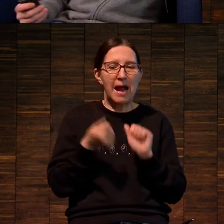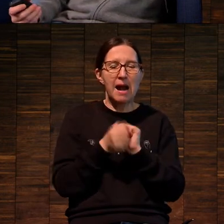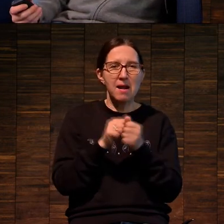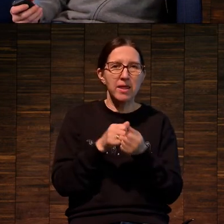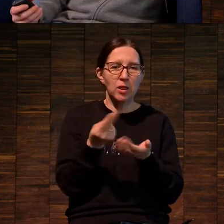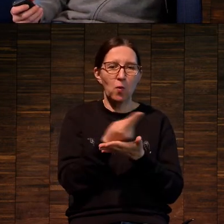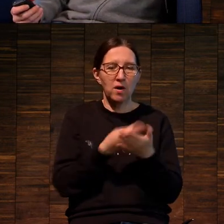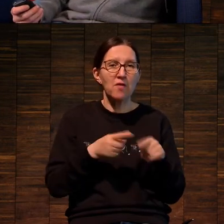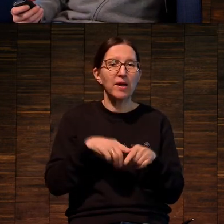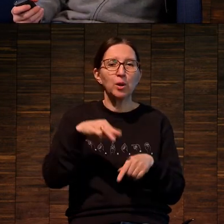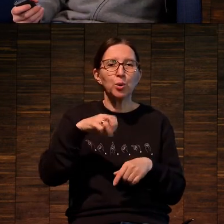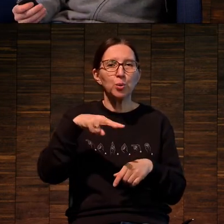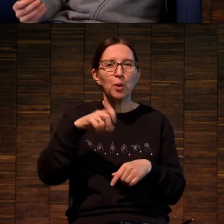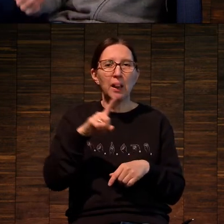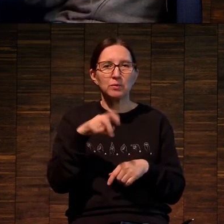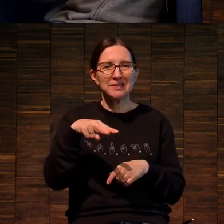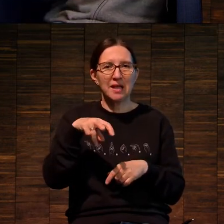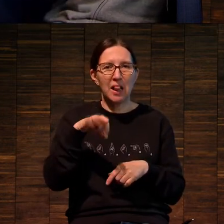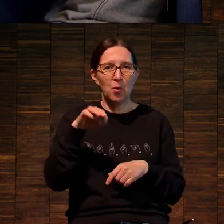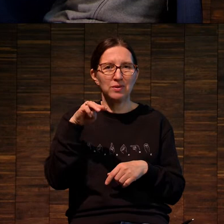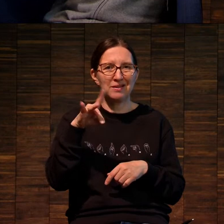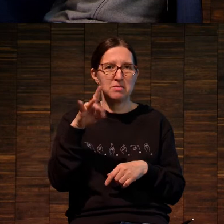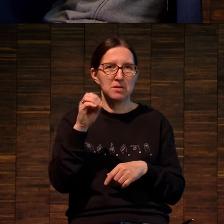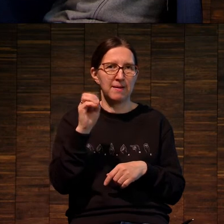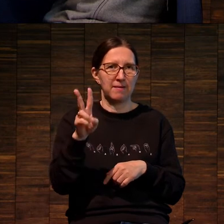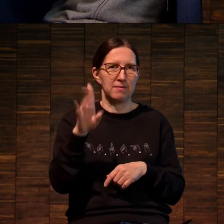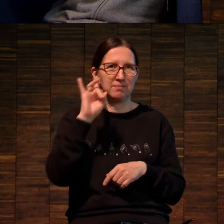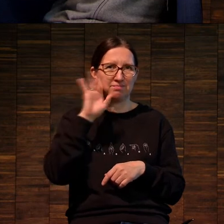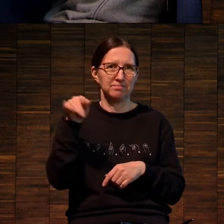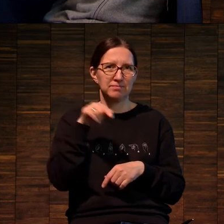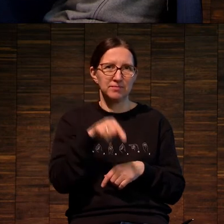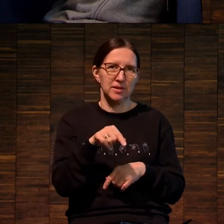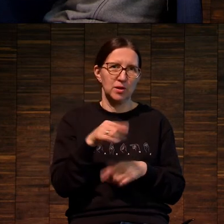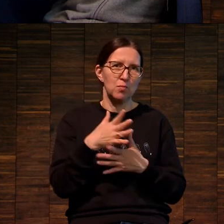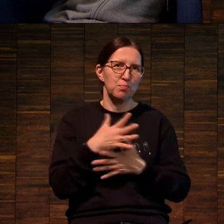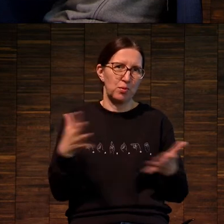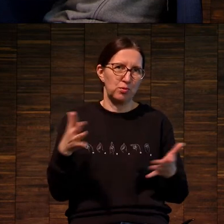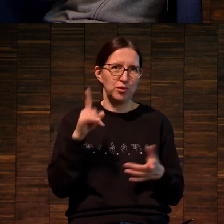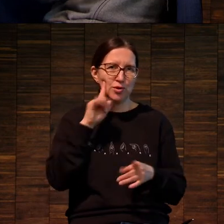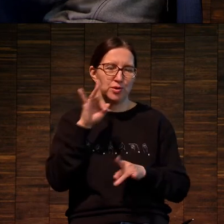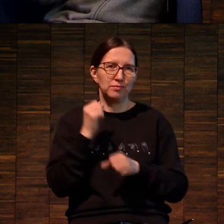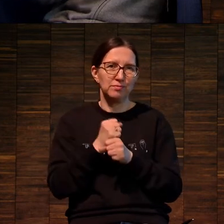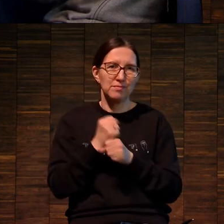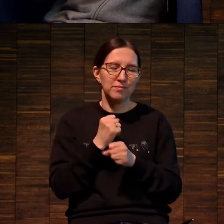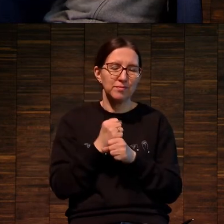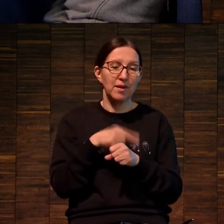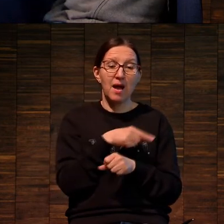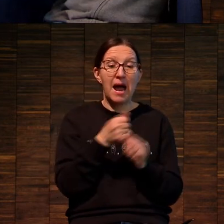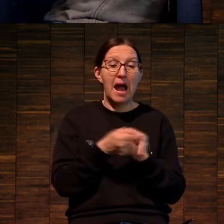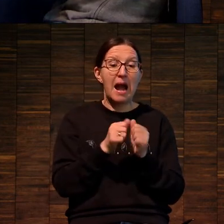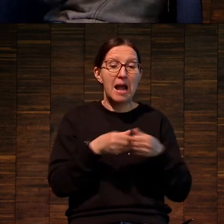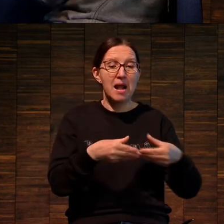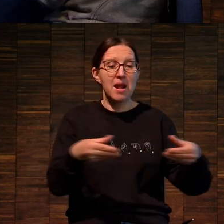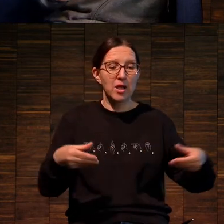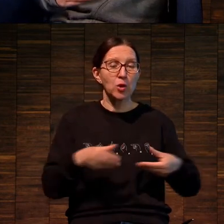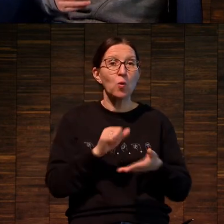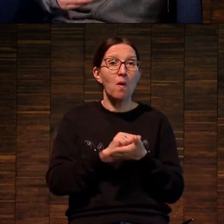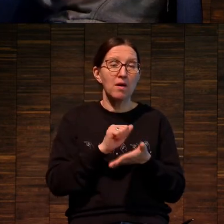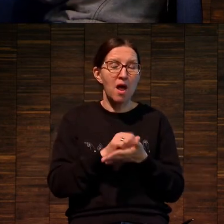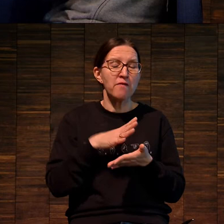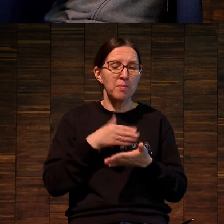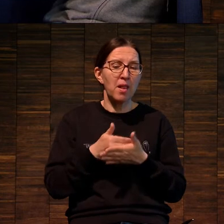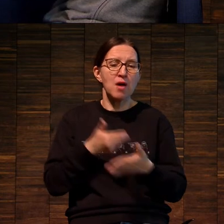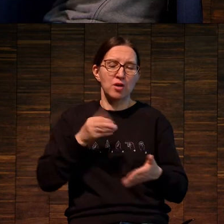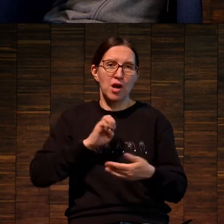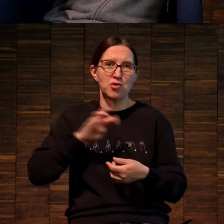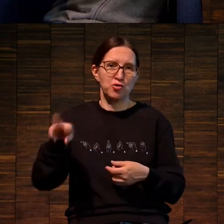Тулус Латрек. На самом деле, литография была и раньше Тулус Латрека. Но